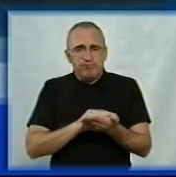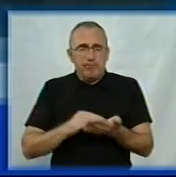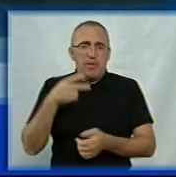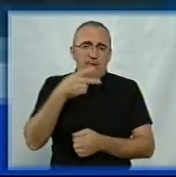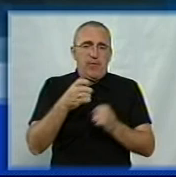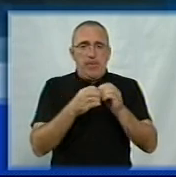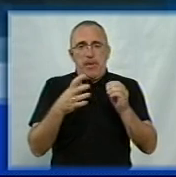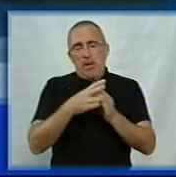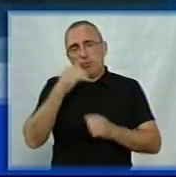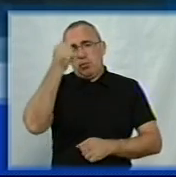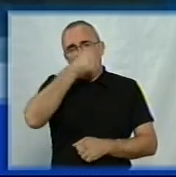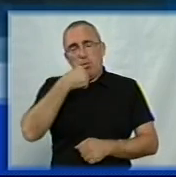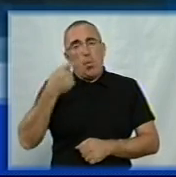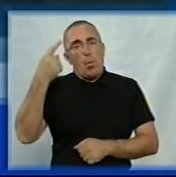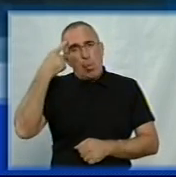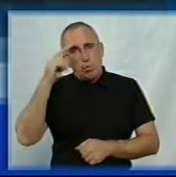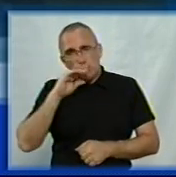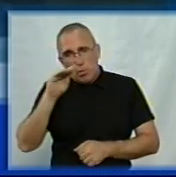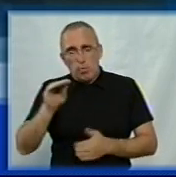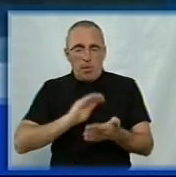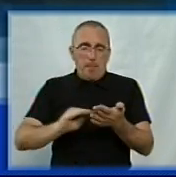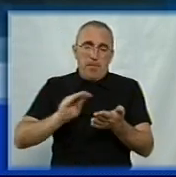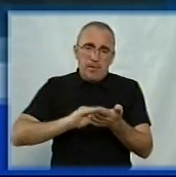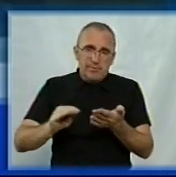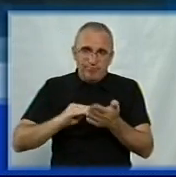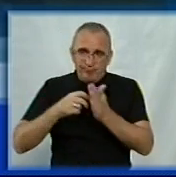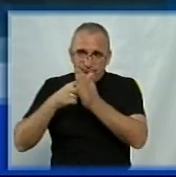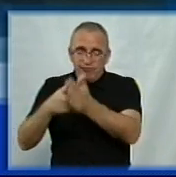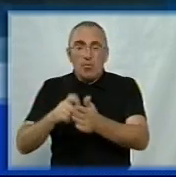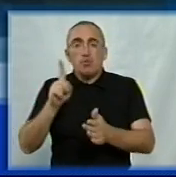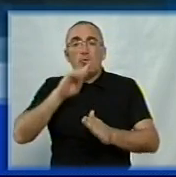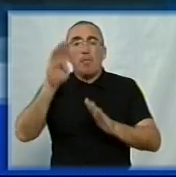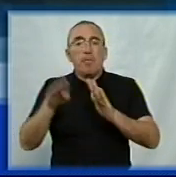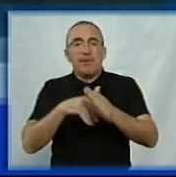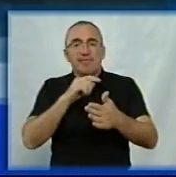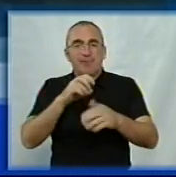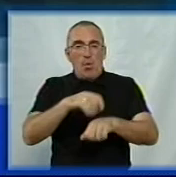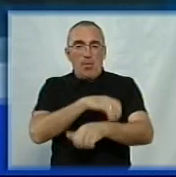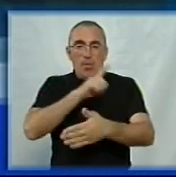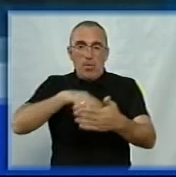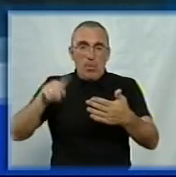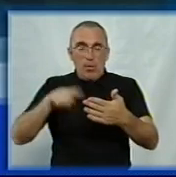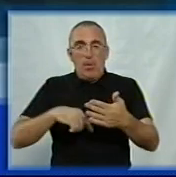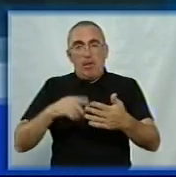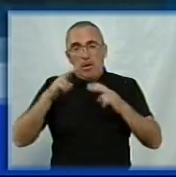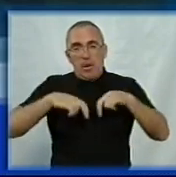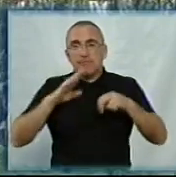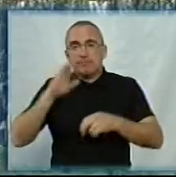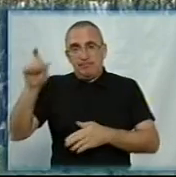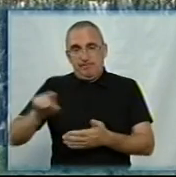2015 року, усно та письмово. Що саме підпадає під декомунізацію, розбиралась Олександра Ільченко.